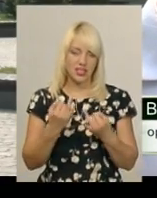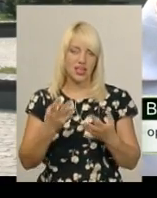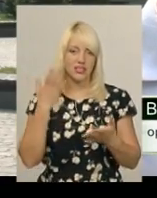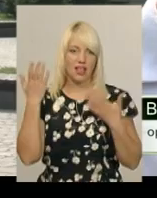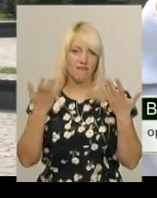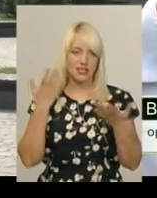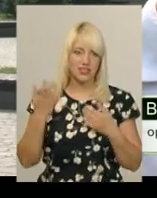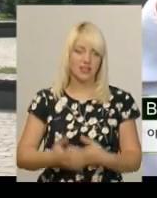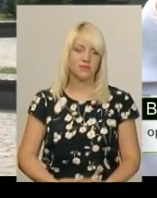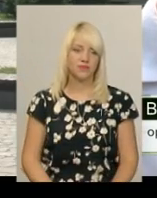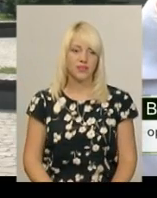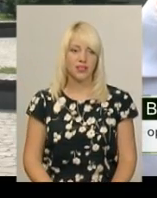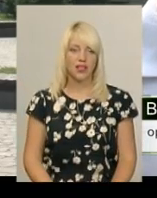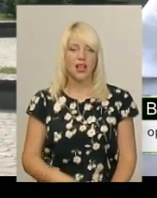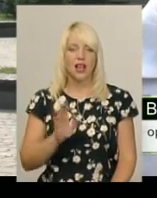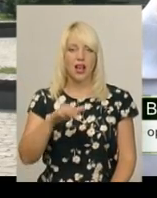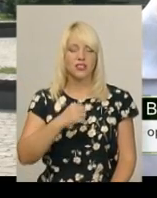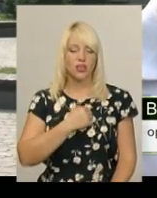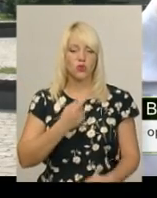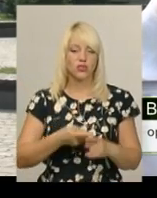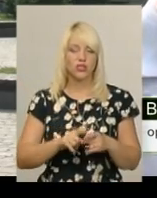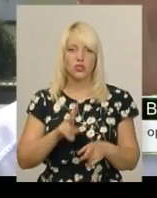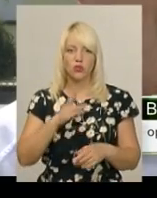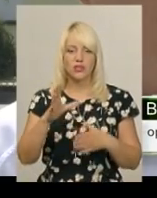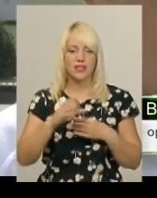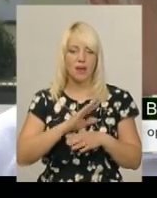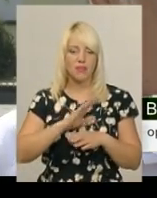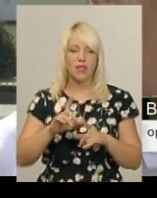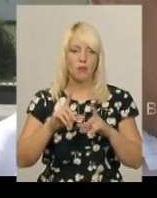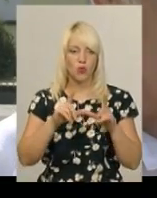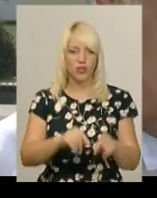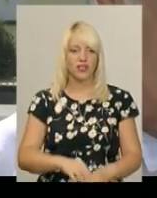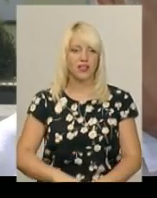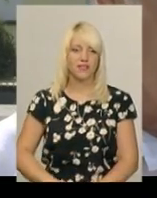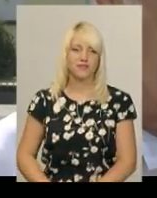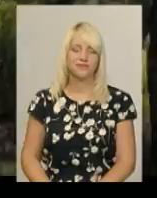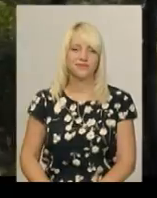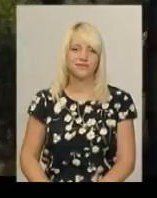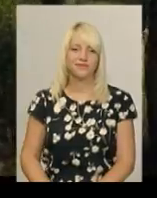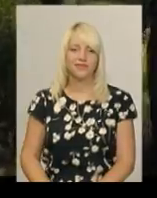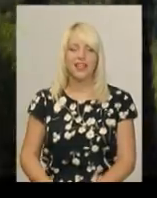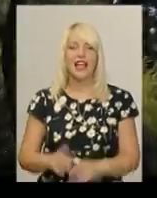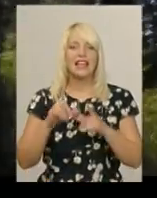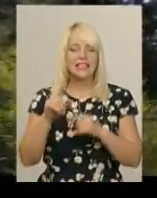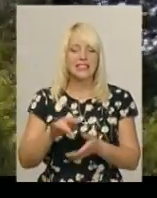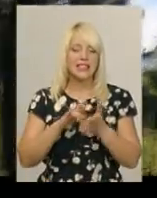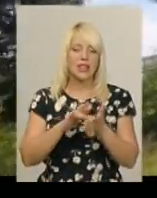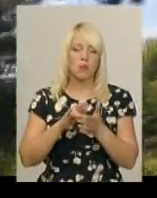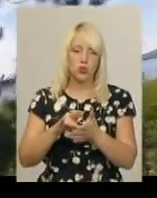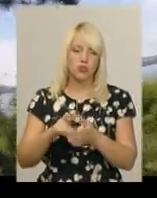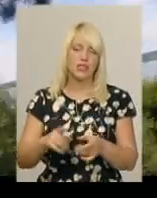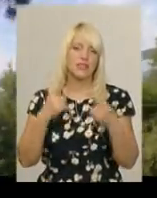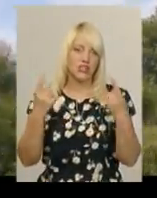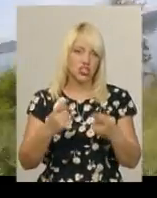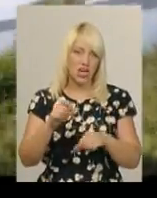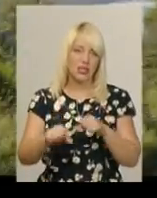Вийшло цікаво і весело. Хай жалкують ті, хто з нами не поїхав. Пусть жалеють ті, які з нами не поїхали. Їздили подорожувальники з звичайними